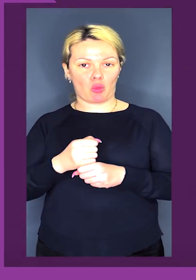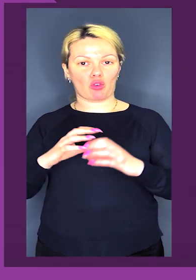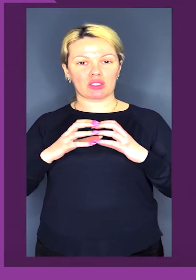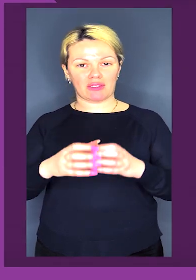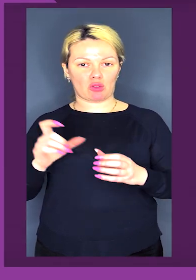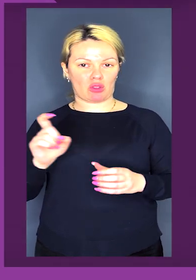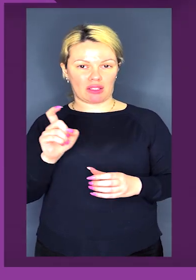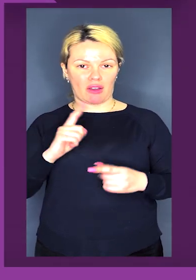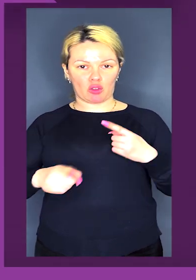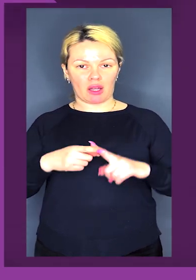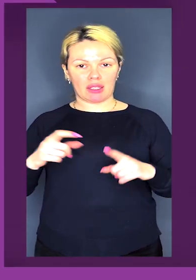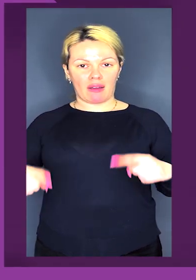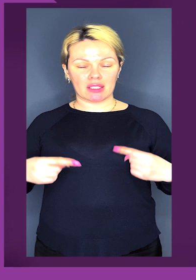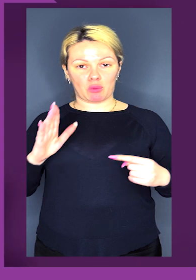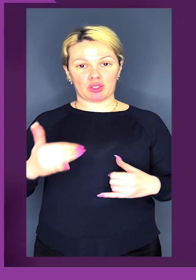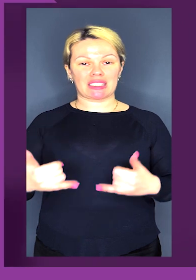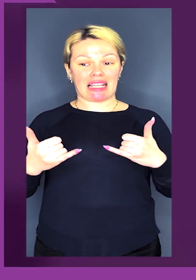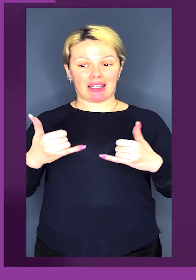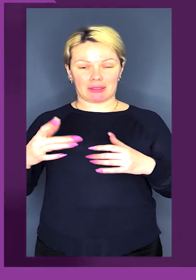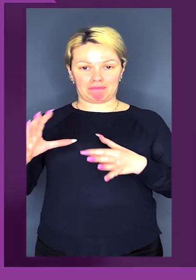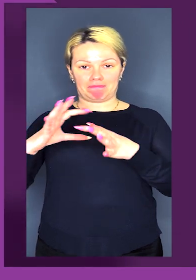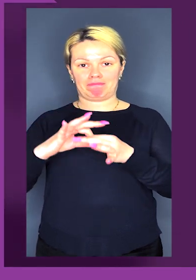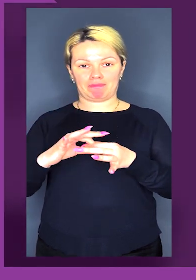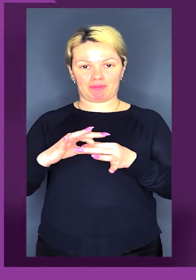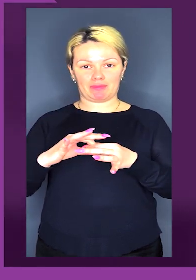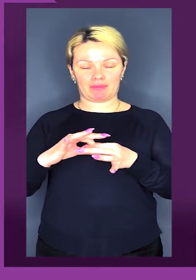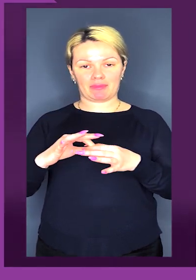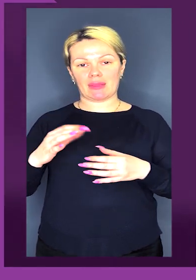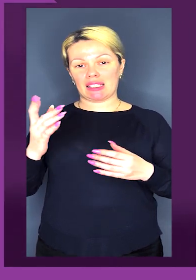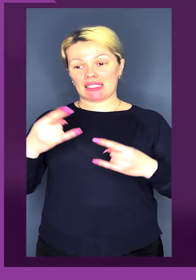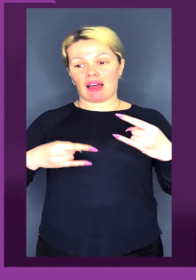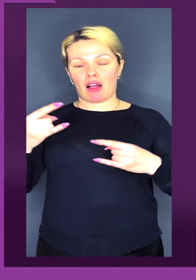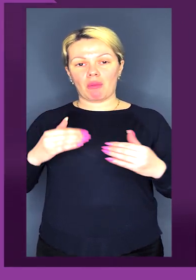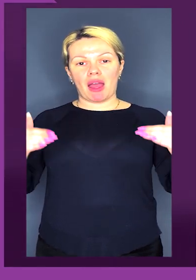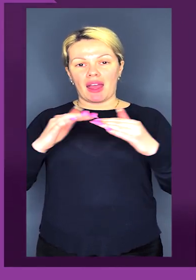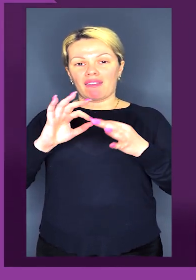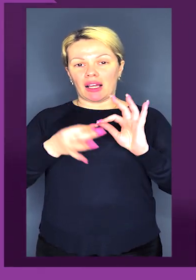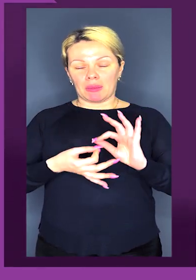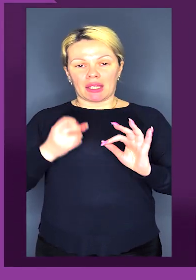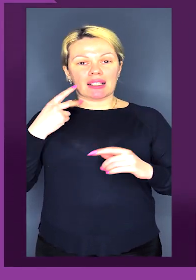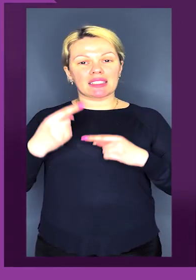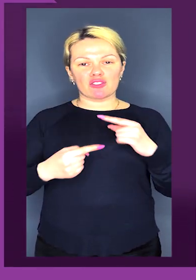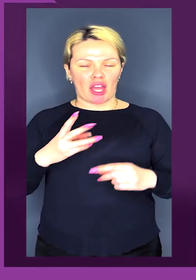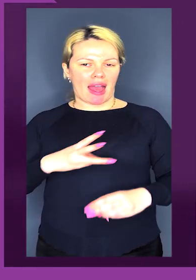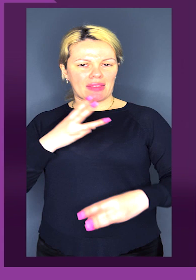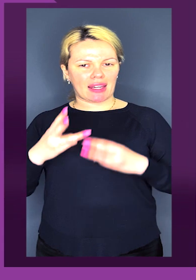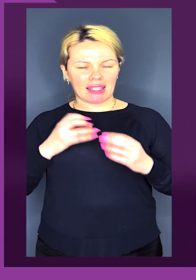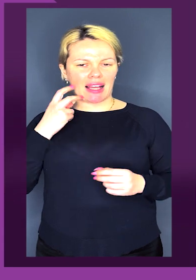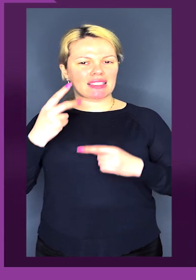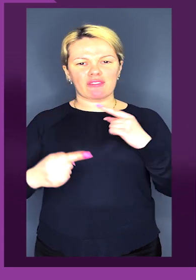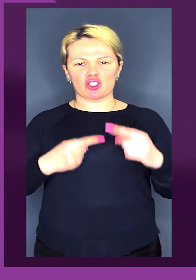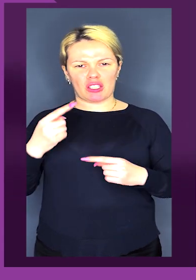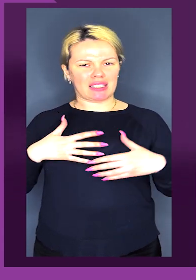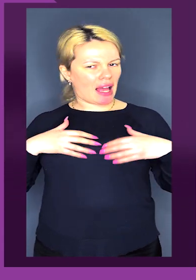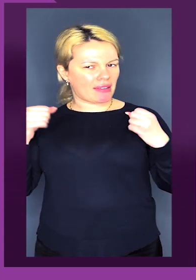світу з фехтування на візках, буде, примісінько, зараз в ефірі каналу «Еквалімпік». Як завжди енергійний, як